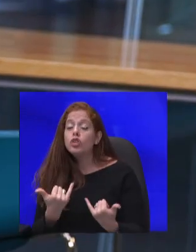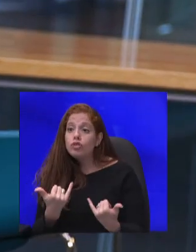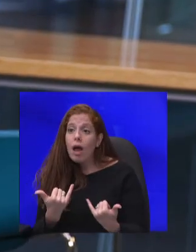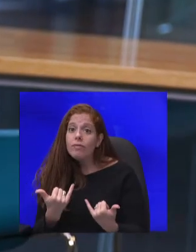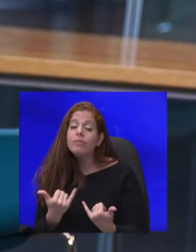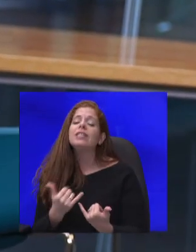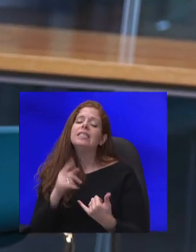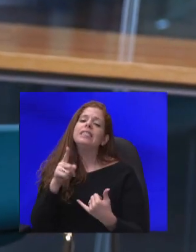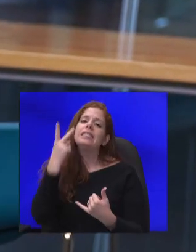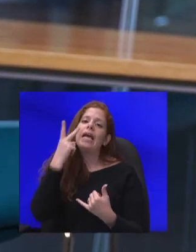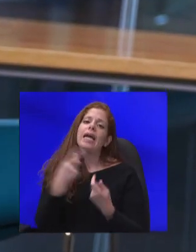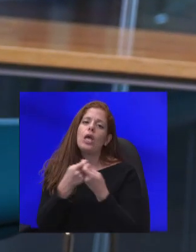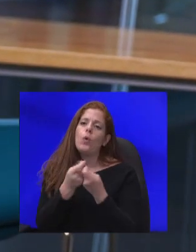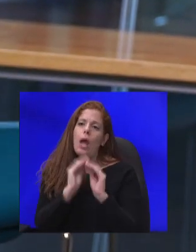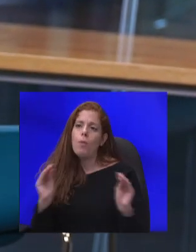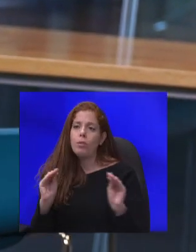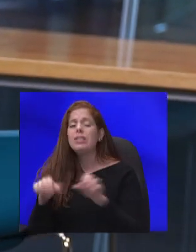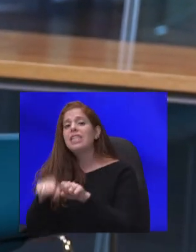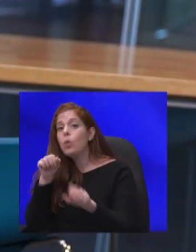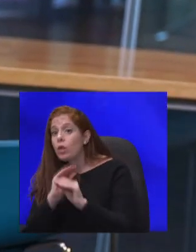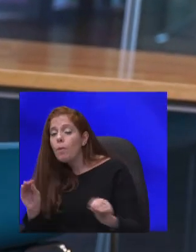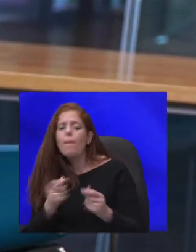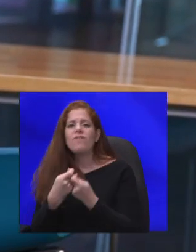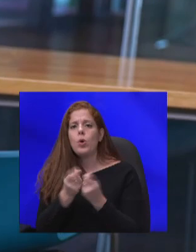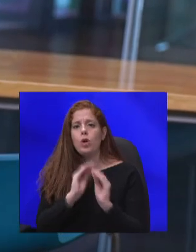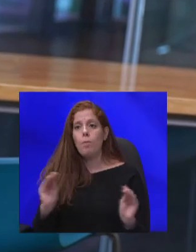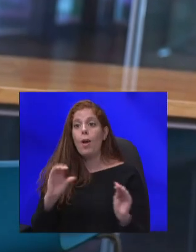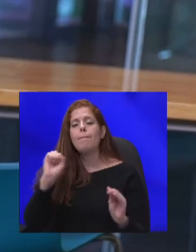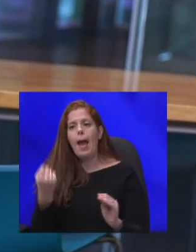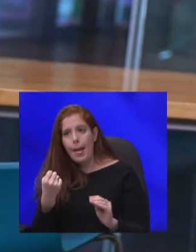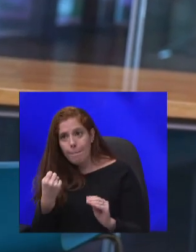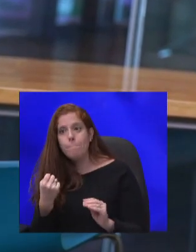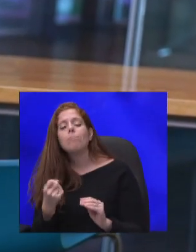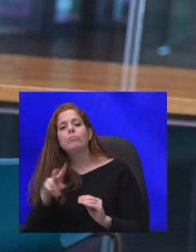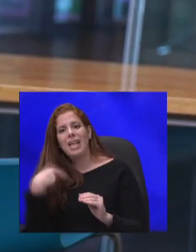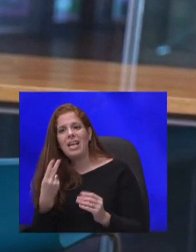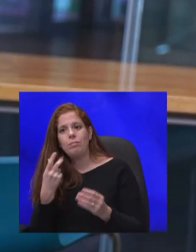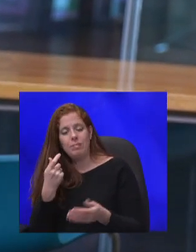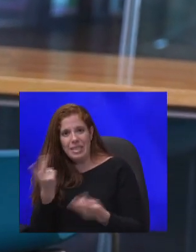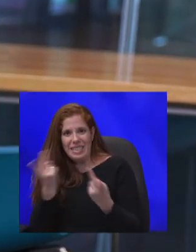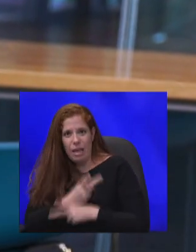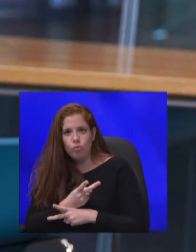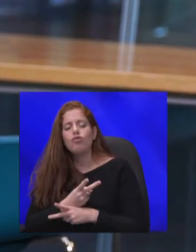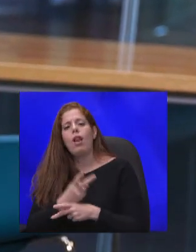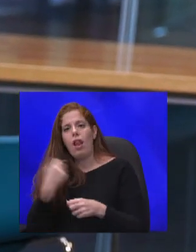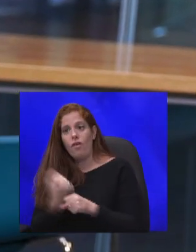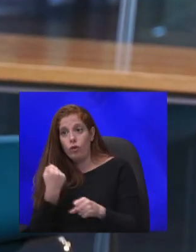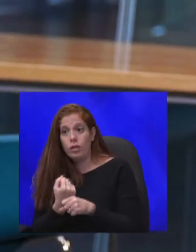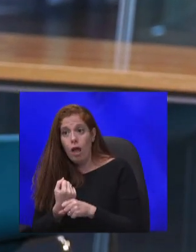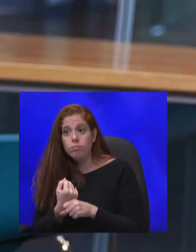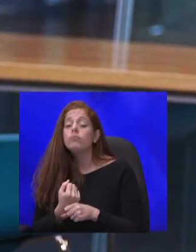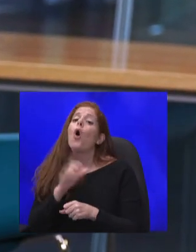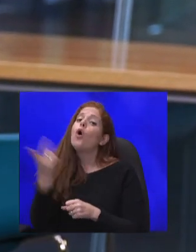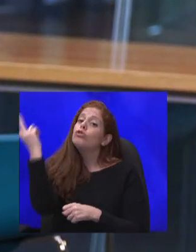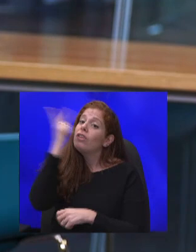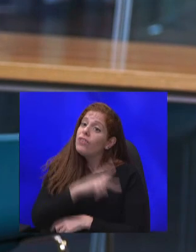ולהסתדרות המורים ושל ארגון המורים. האם תדבקו בעולם הסכמי העבודה, כך תמיד היה, כך יהיה גם עכשיו? או שתבינו שטובת